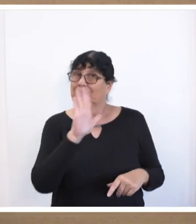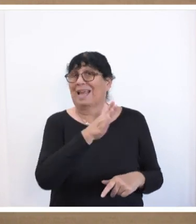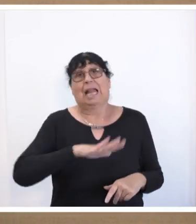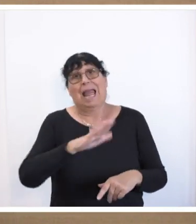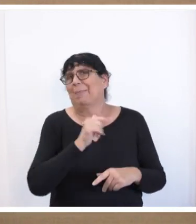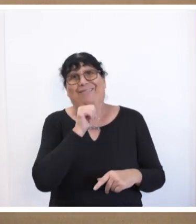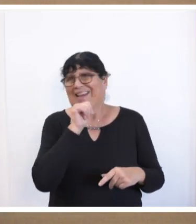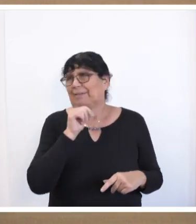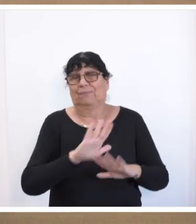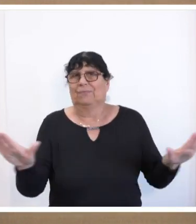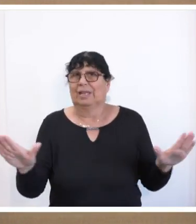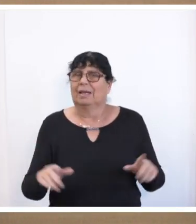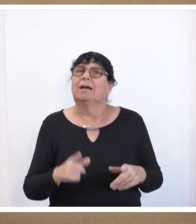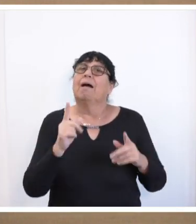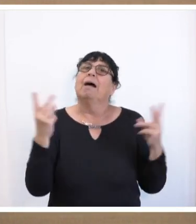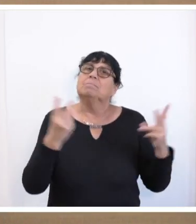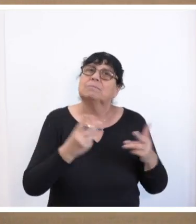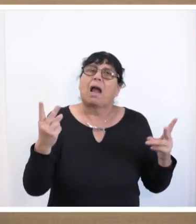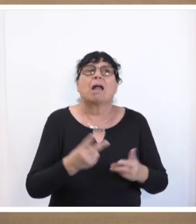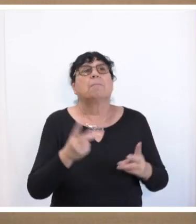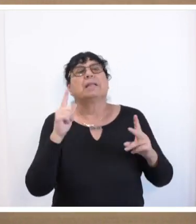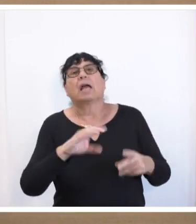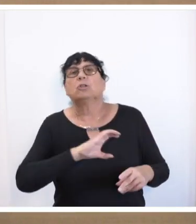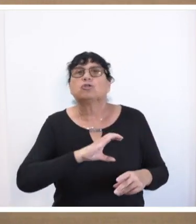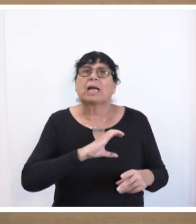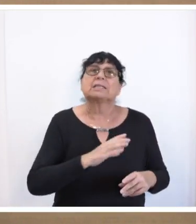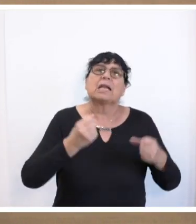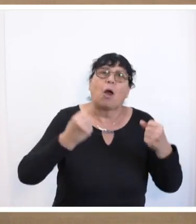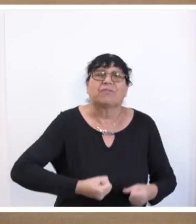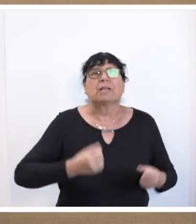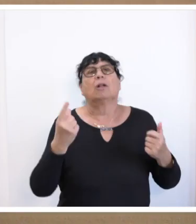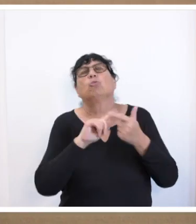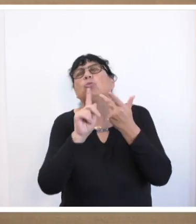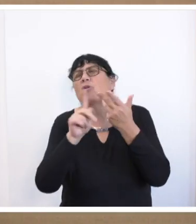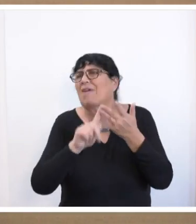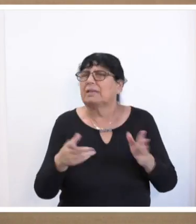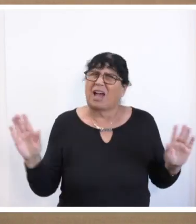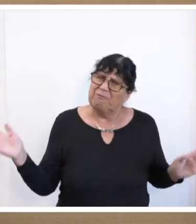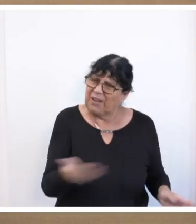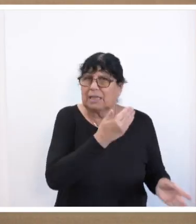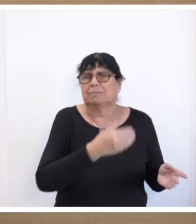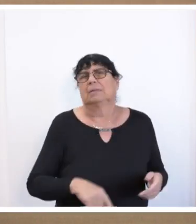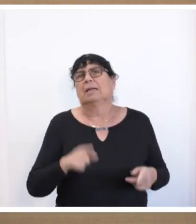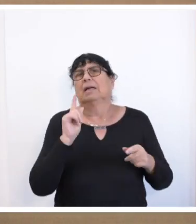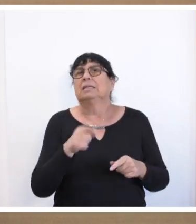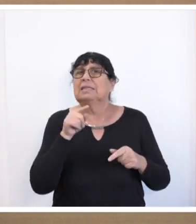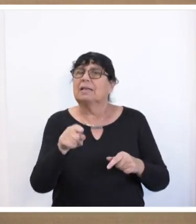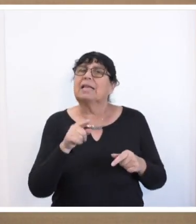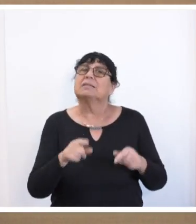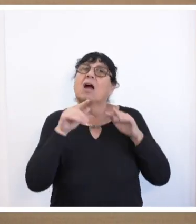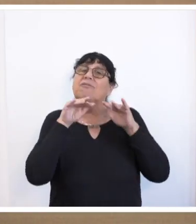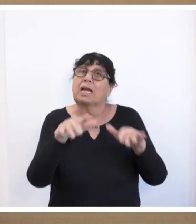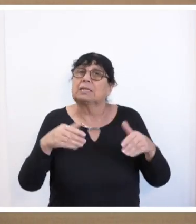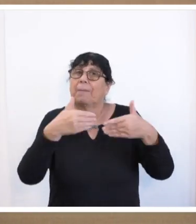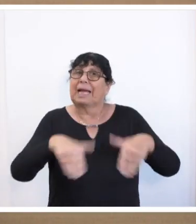machen. Schluss mit Spurwechsel und Chancenaufenthaltsrecht und dem ganzen Unsinn. Bis dieser wirksame Grenzschutz effektiv